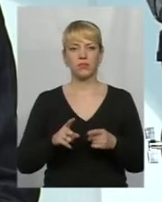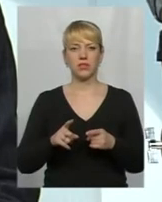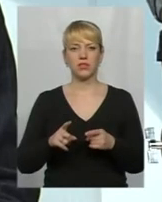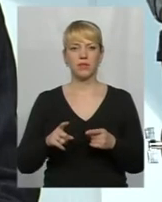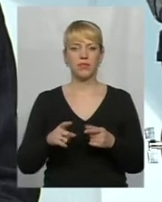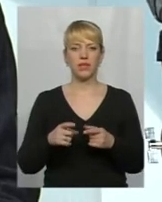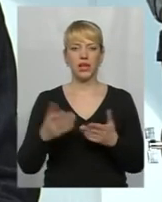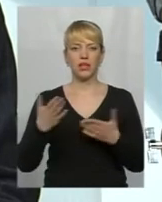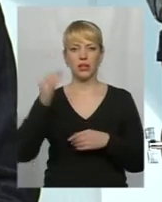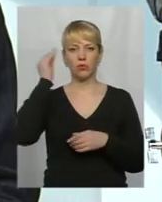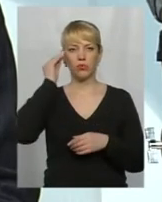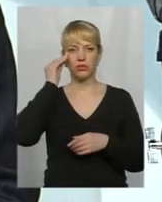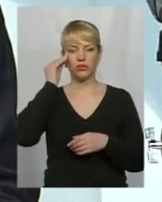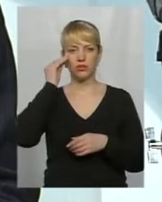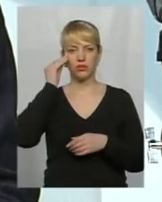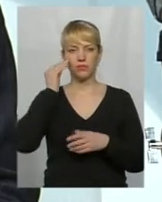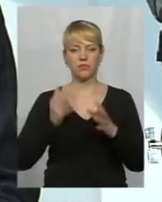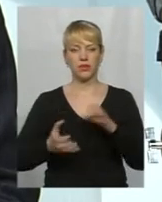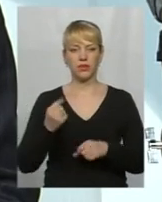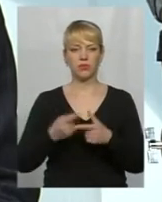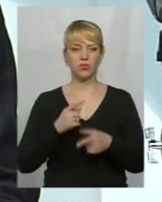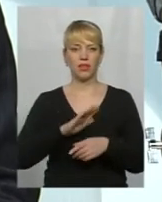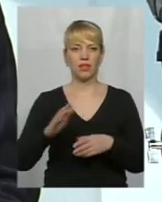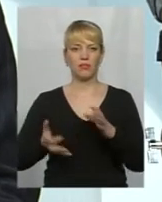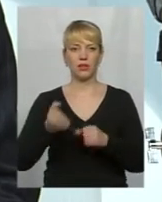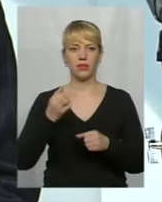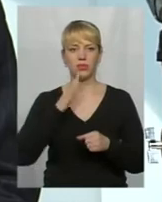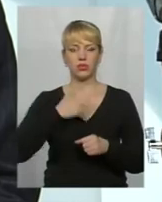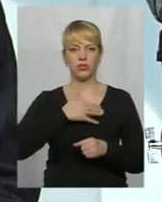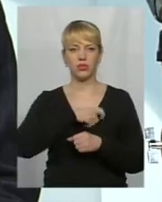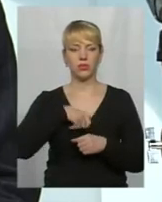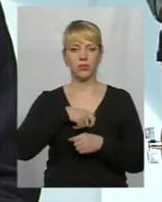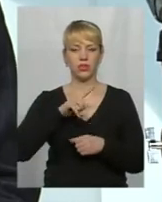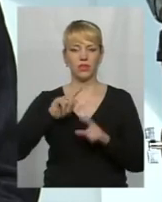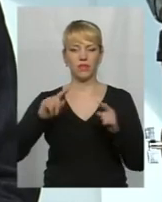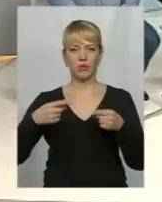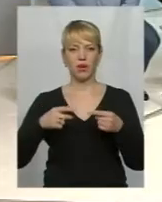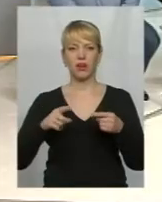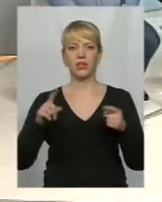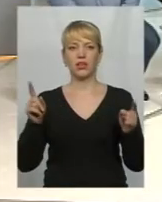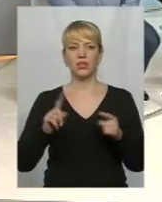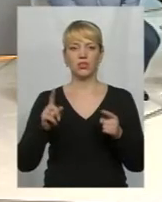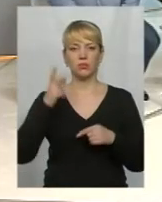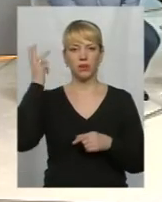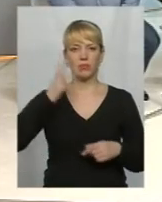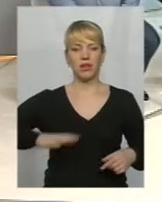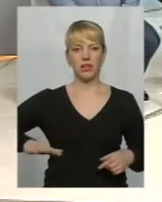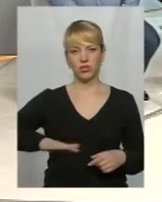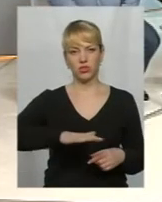яку позицію підтримують чи не підтримують наші депутати, ну, і, звичайно, вимагати, все ж таки, щоб Хмельниччина